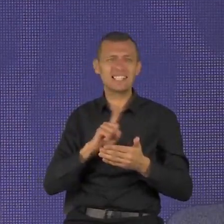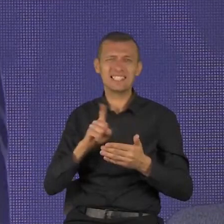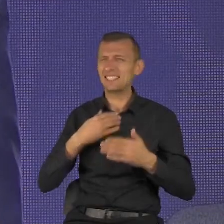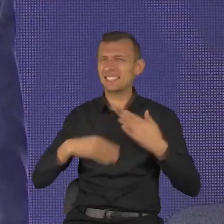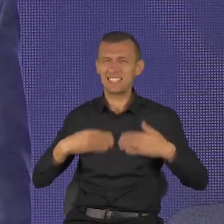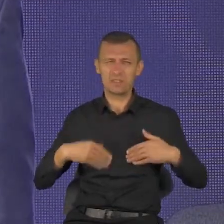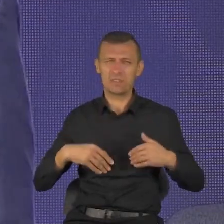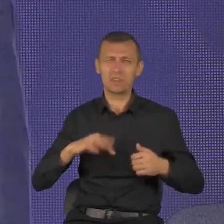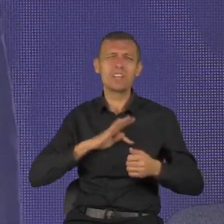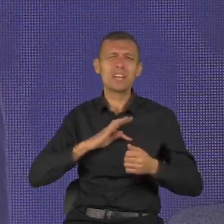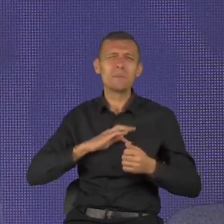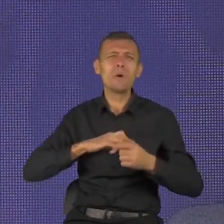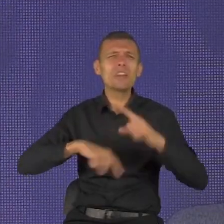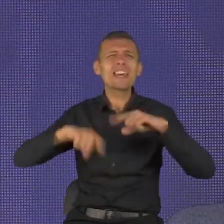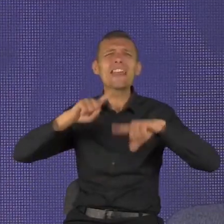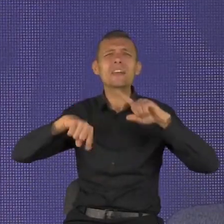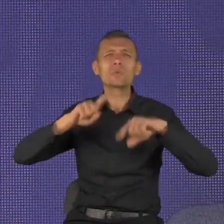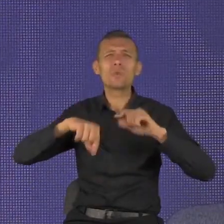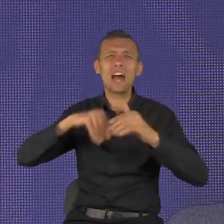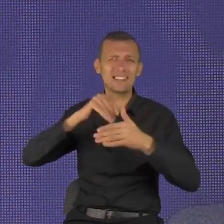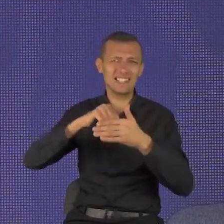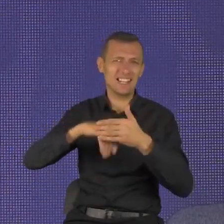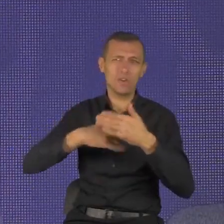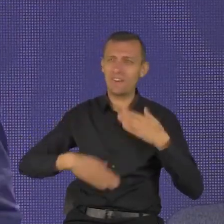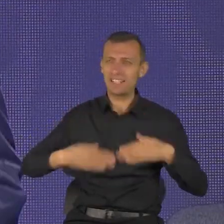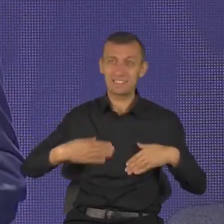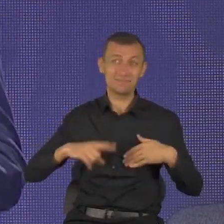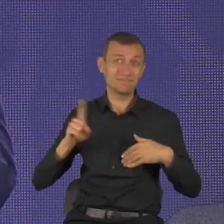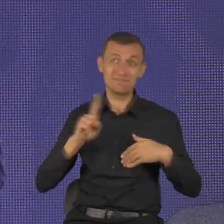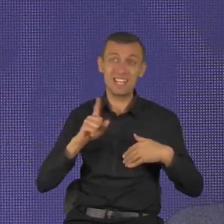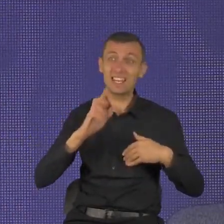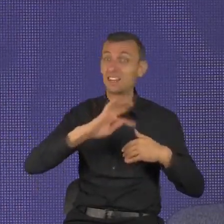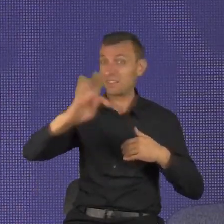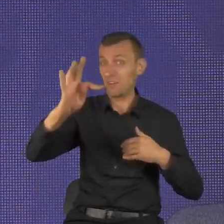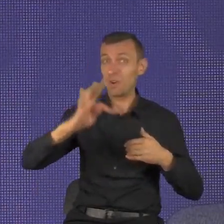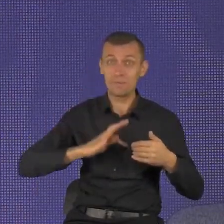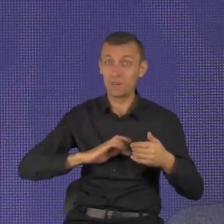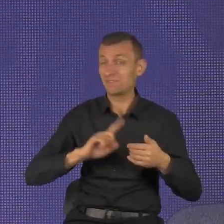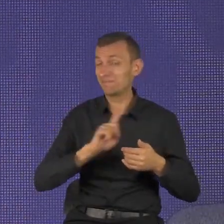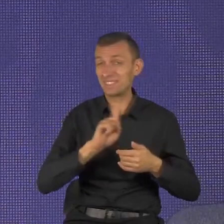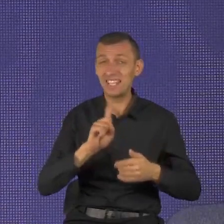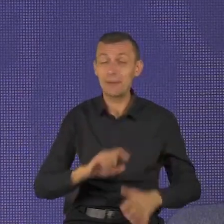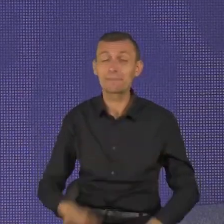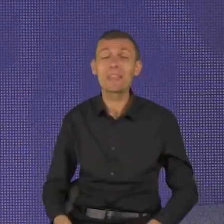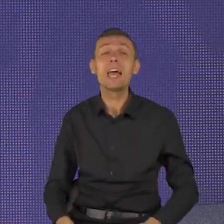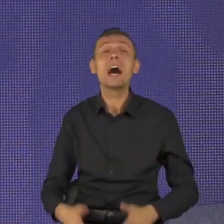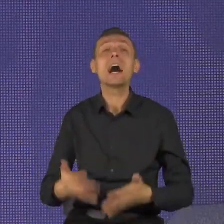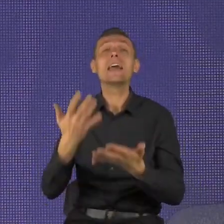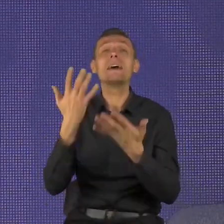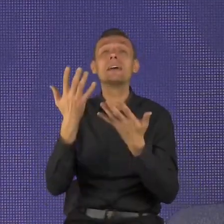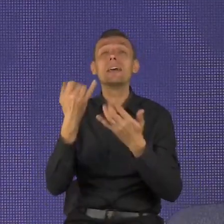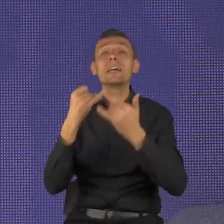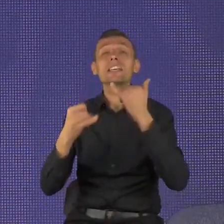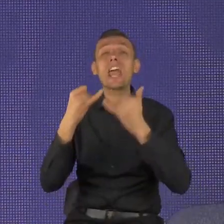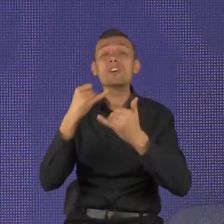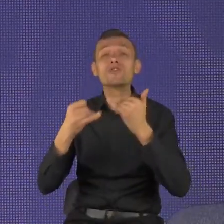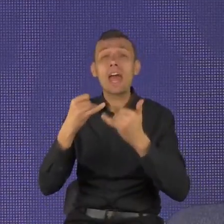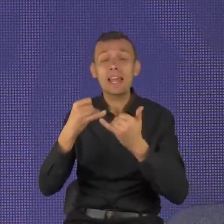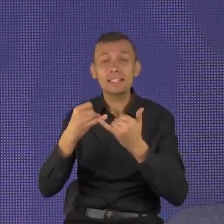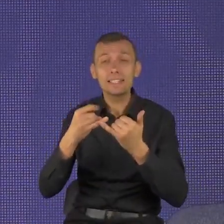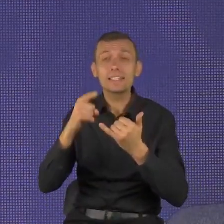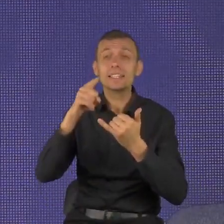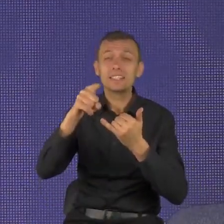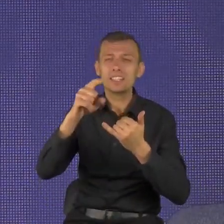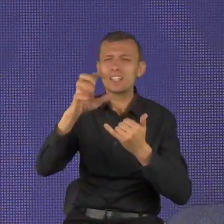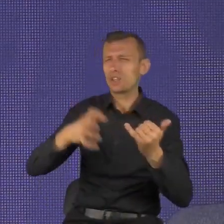bycie zadowolonym i również nie jest to twoją naturą. Ale jeśli masz już wszystkiego dosyć w swoim życiu, to